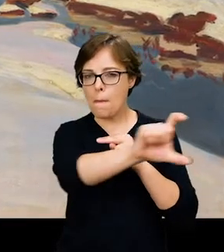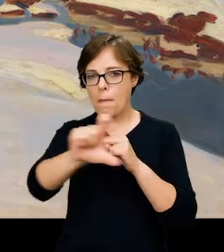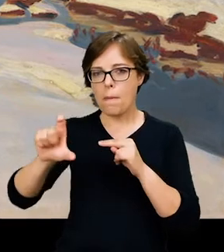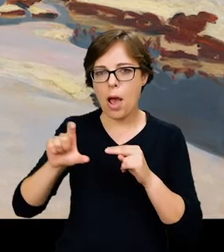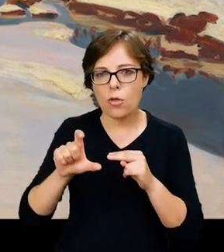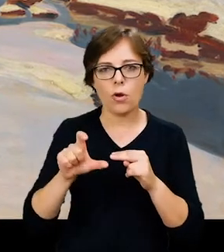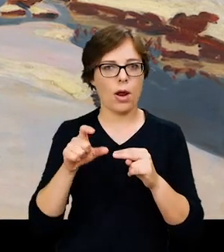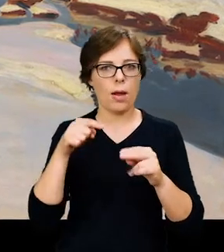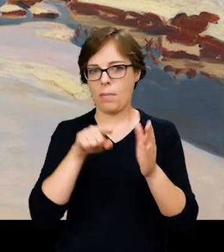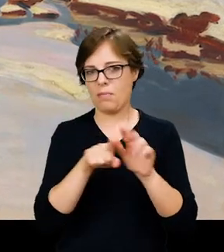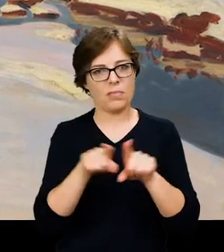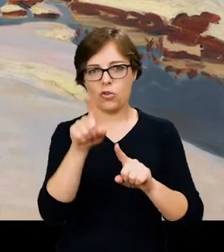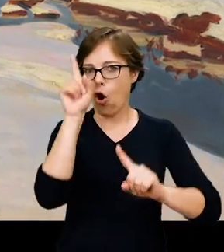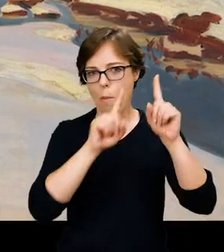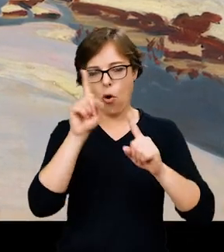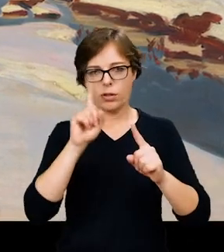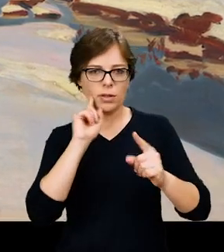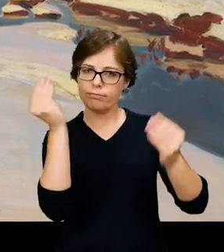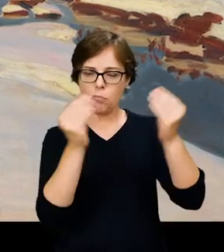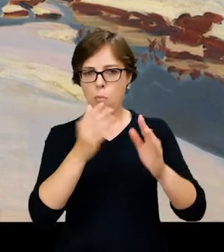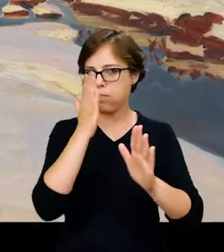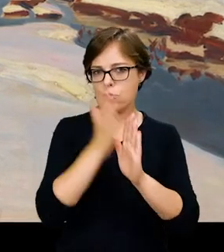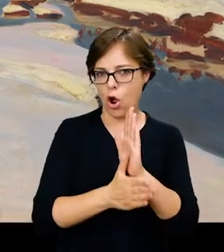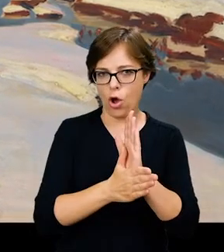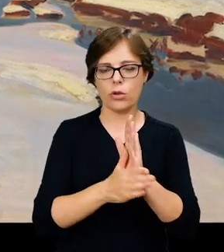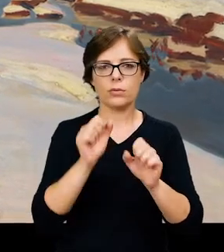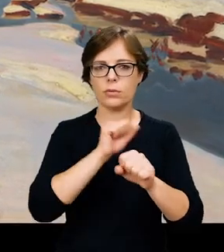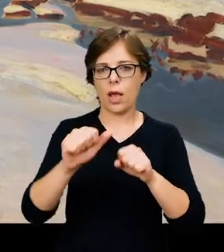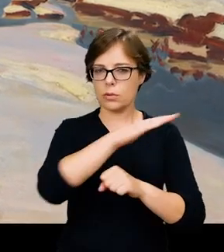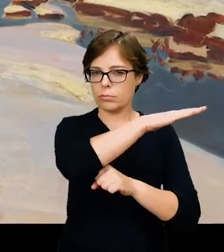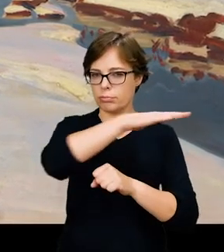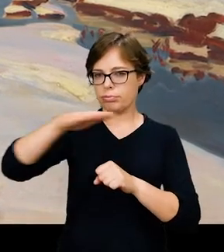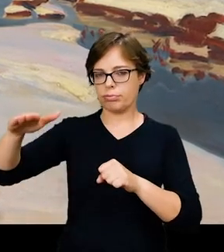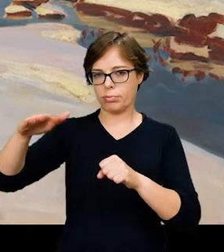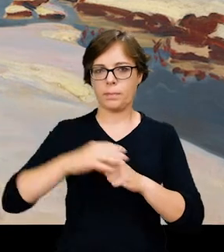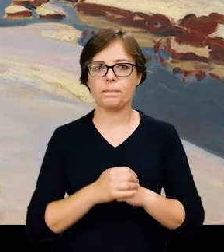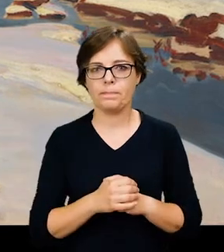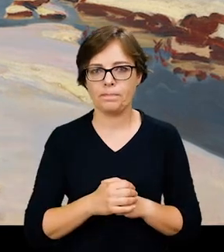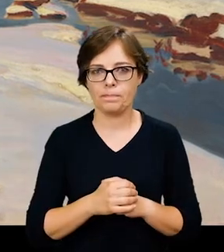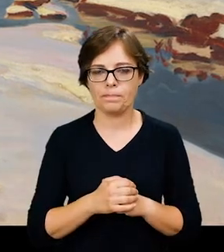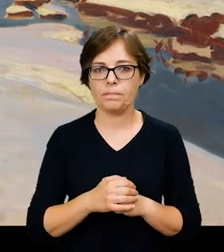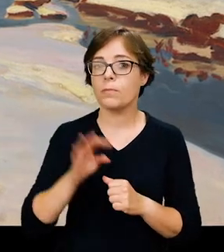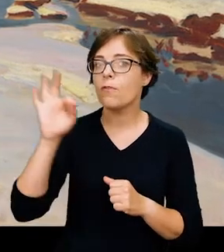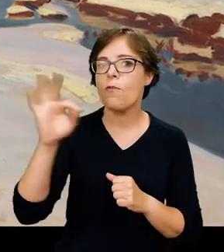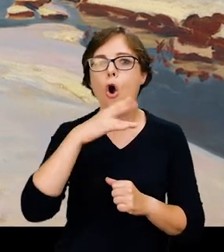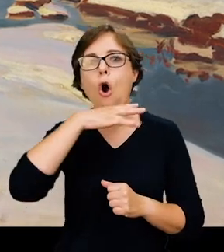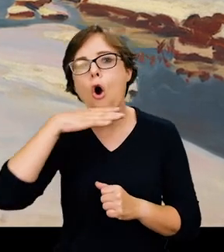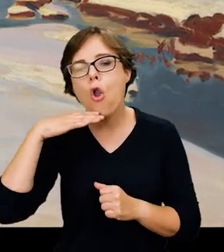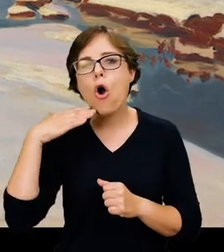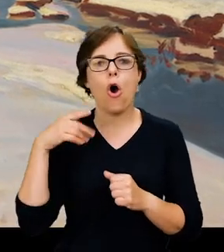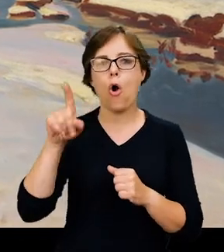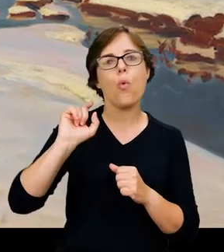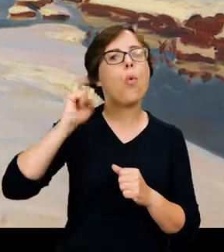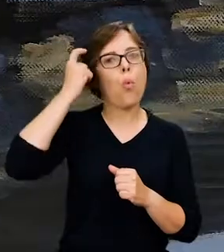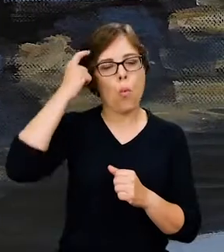prostej kompozycji, podzielonej na pół linią horyzontu. W palecie barwnej fałata